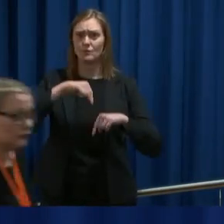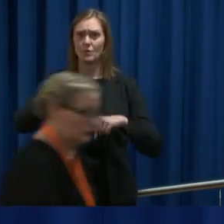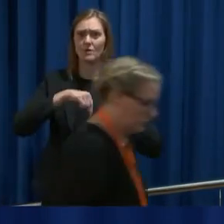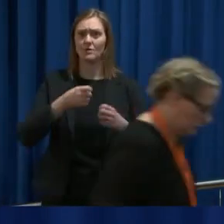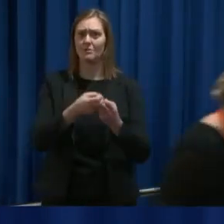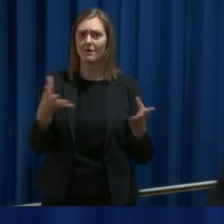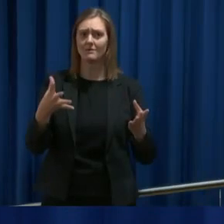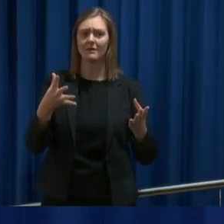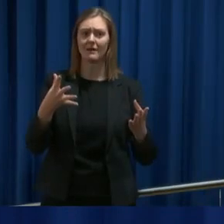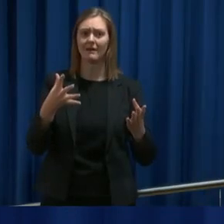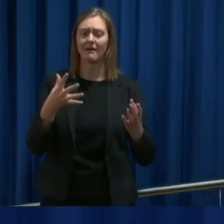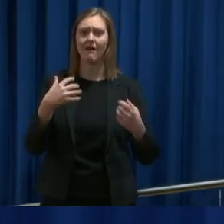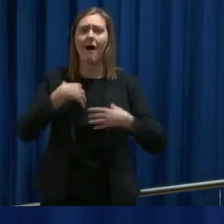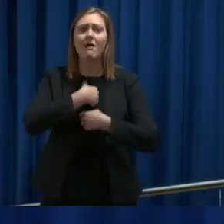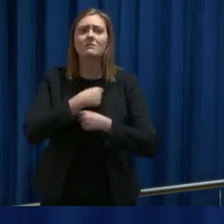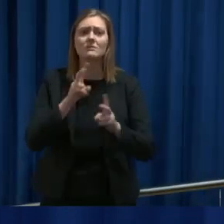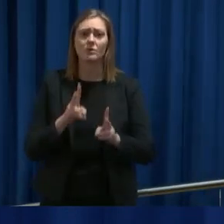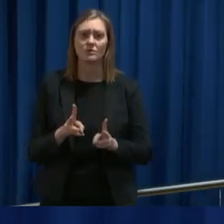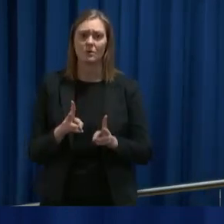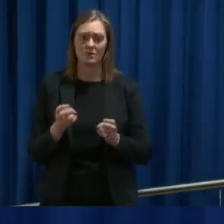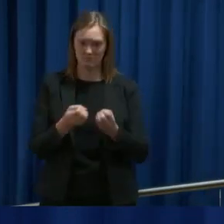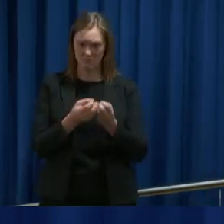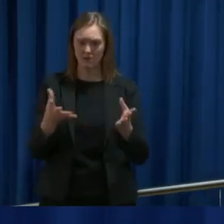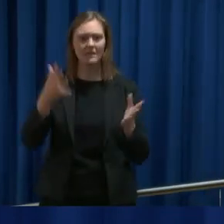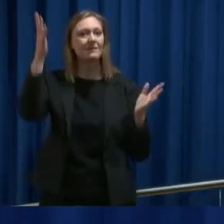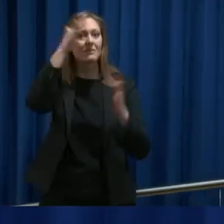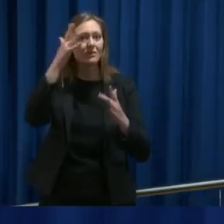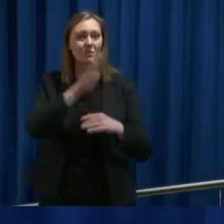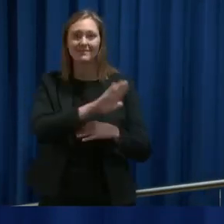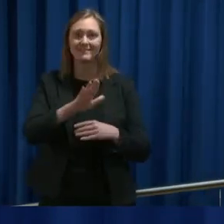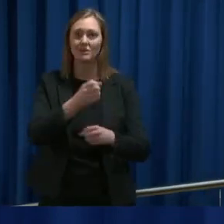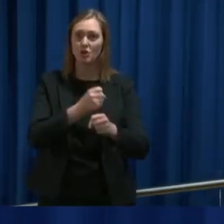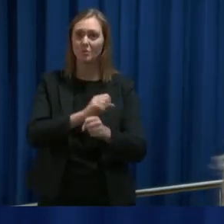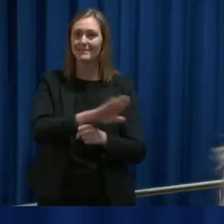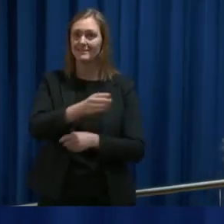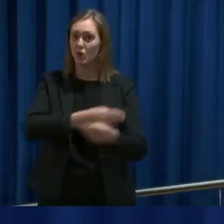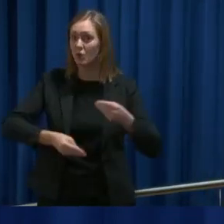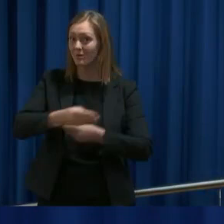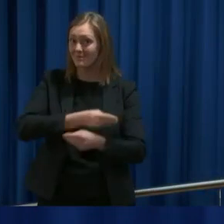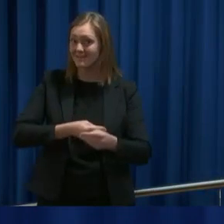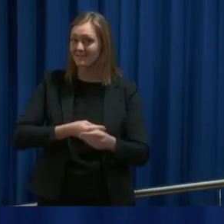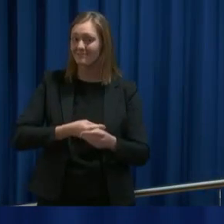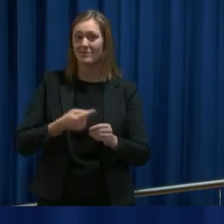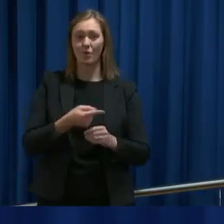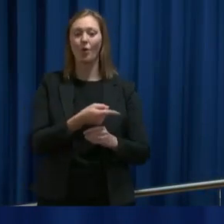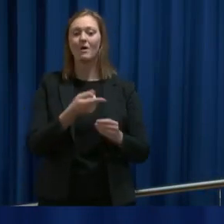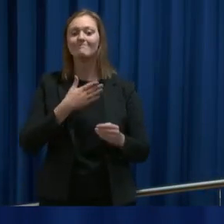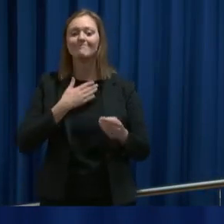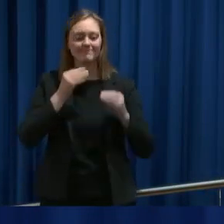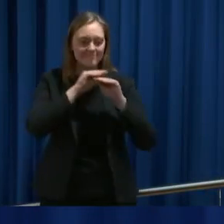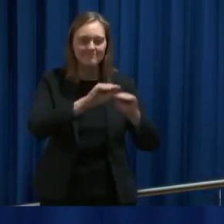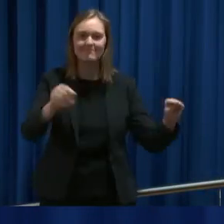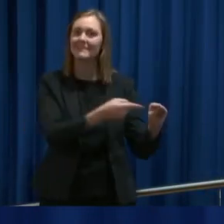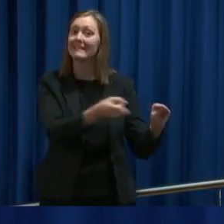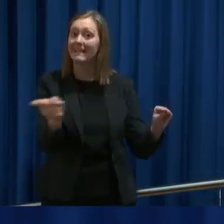kjenner på angst. Det er mange som er bekymret for jobben og økonomi igjen. Og til alle de som vil jeg gjerne si at dere skal